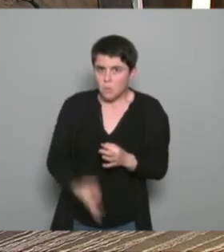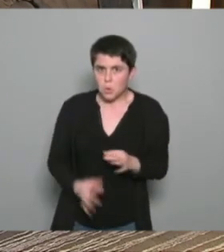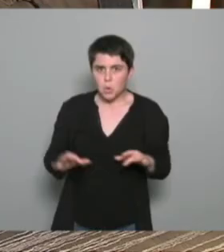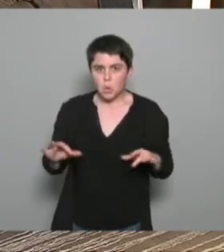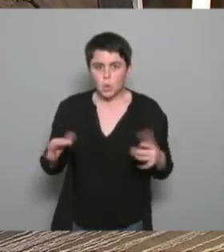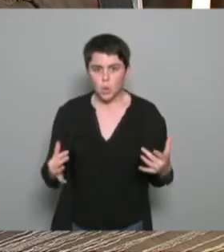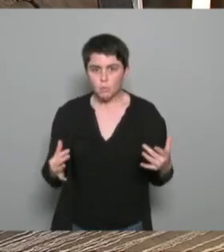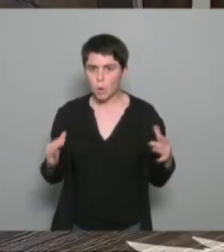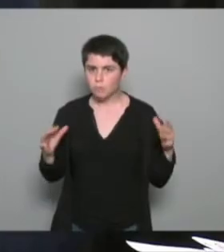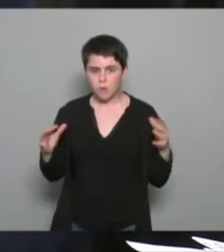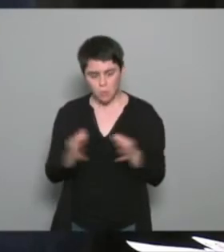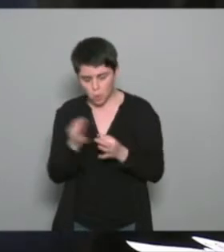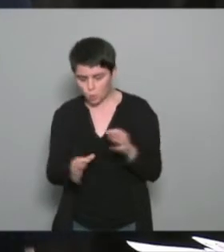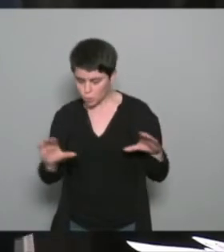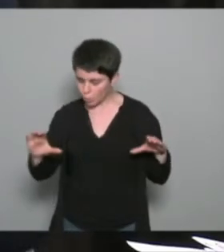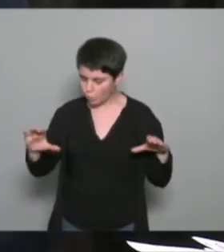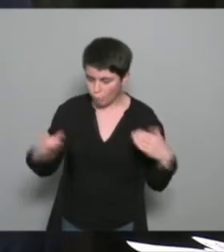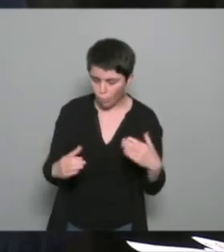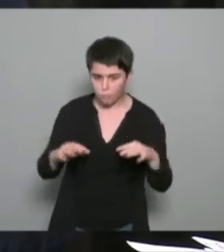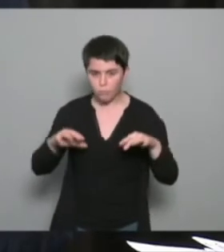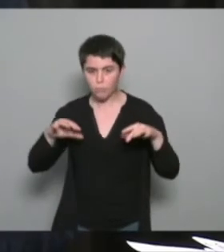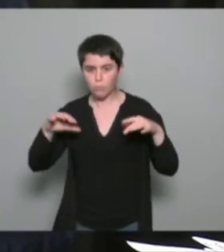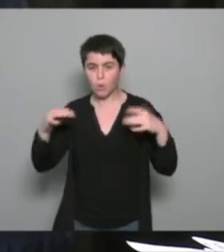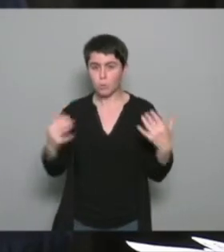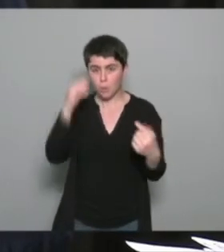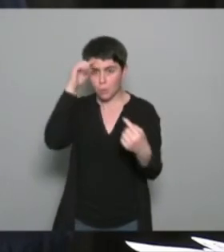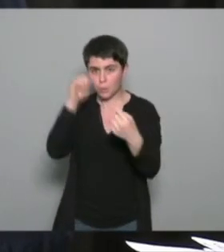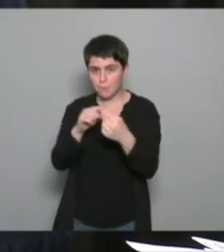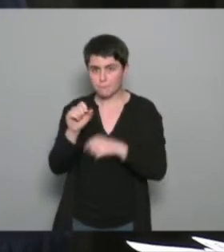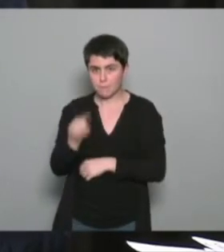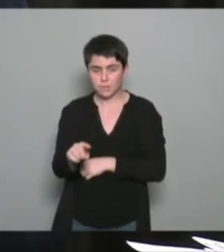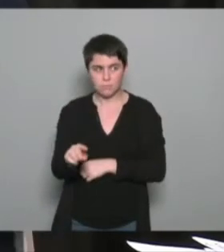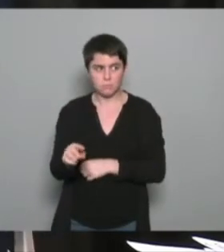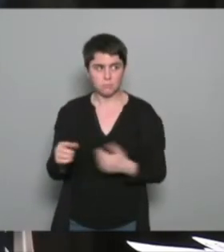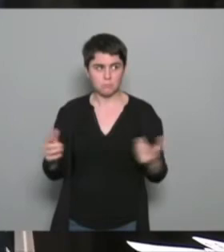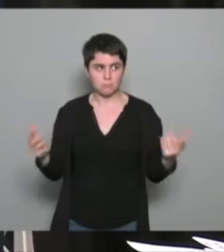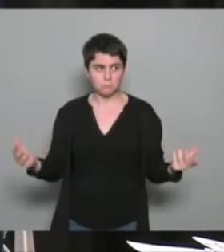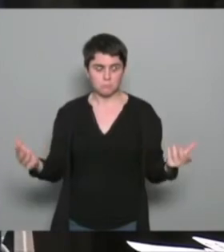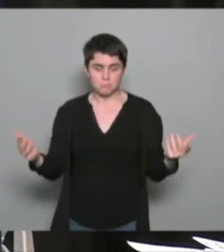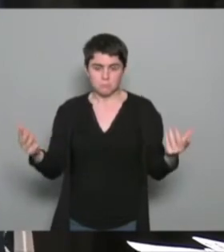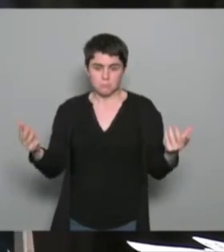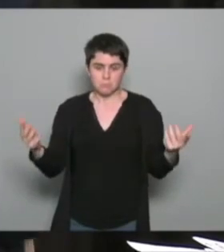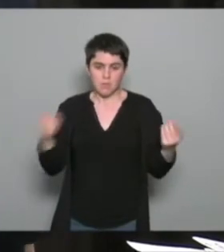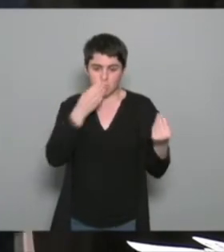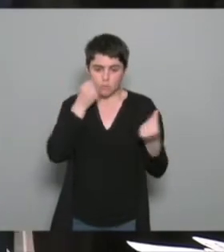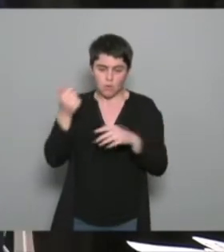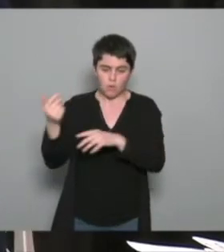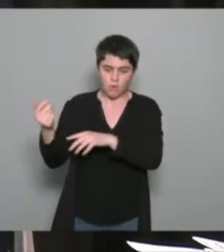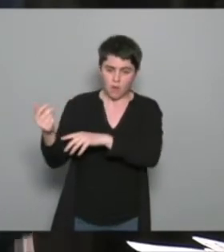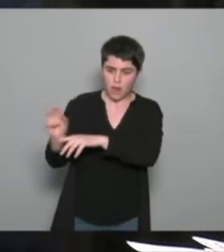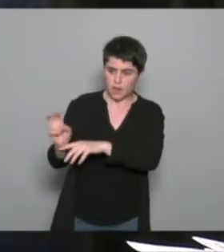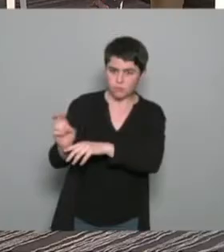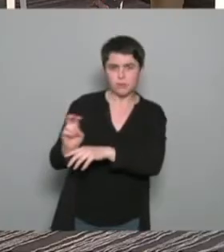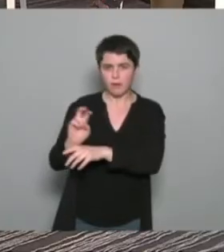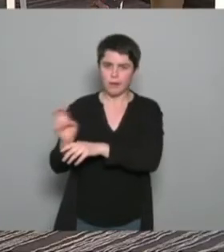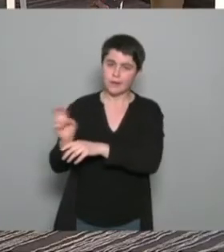collective sur tout ce qu'on a entendu sur cette thématique c'est bien que je mets l'éducateur la même chose l'éducateur